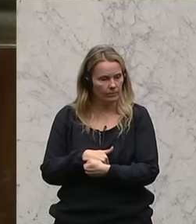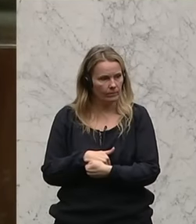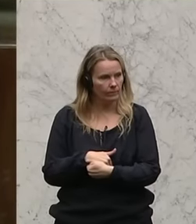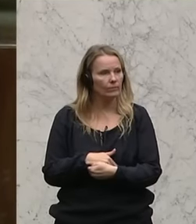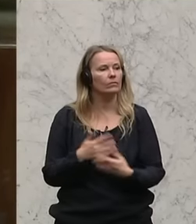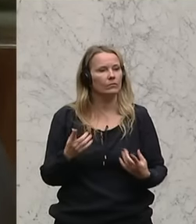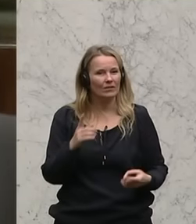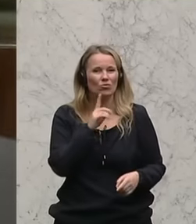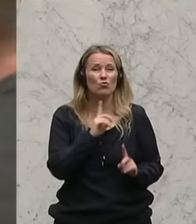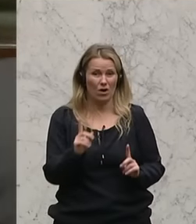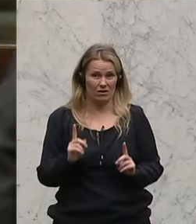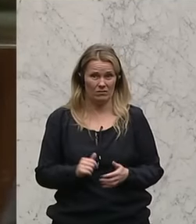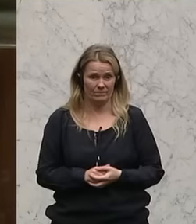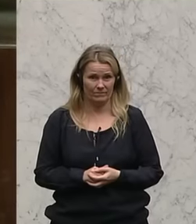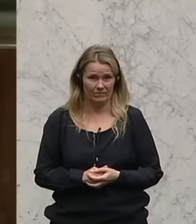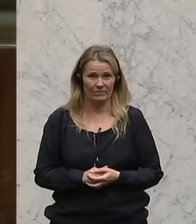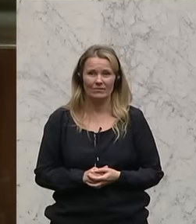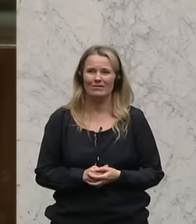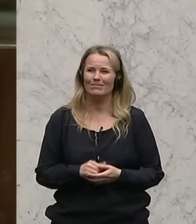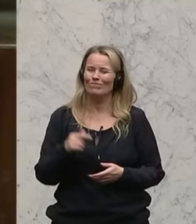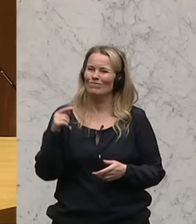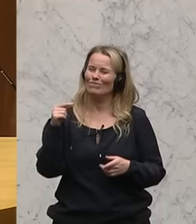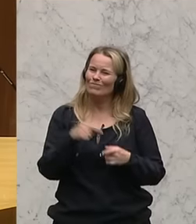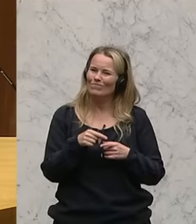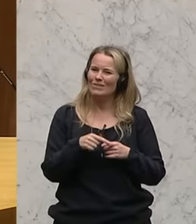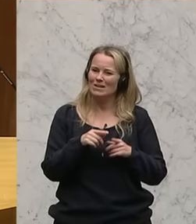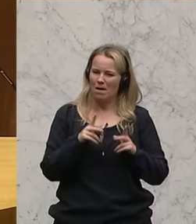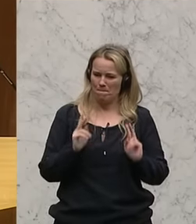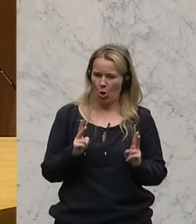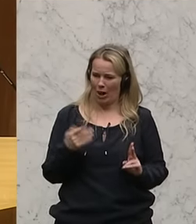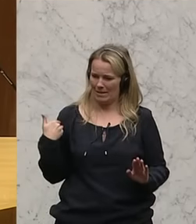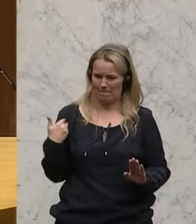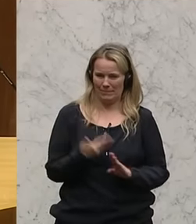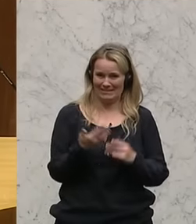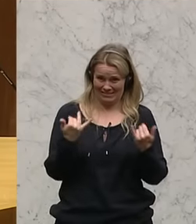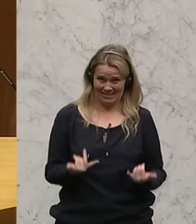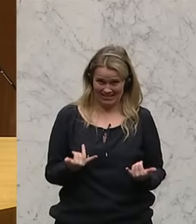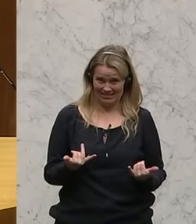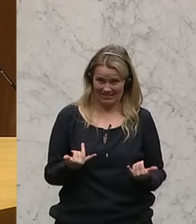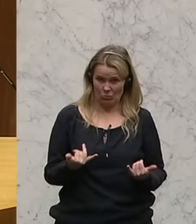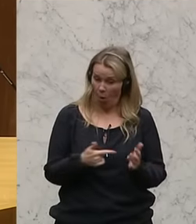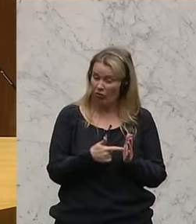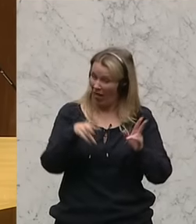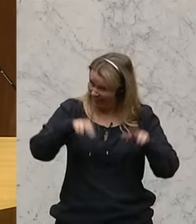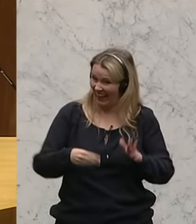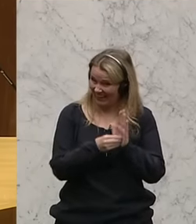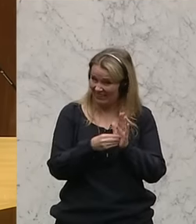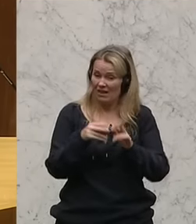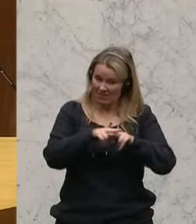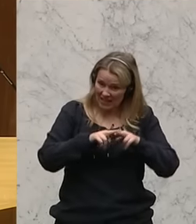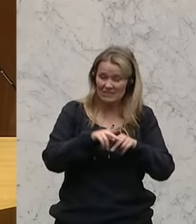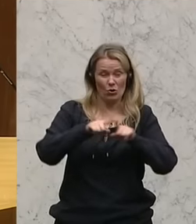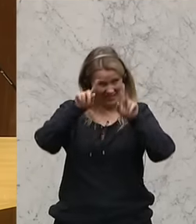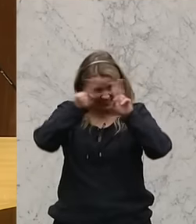die Instrumente, die uns bisher gegeben sind, geltenes Recht, national wie